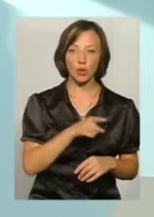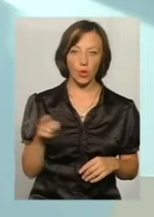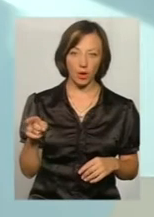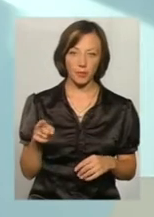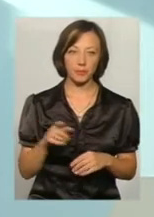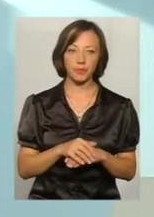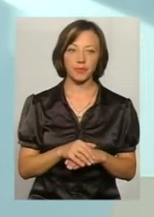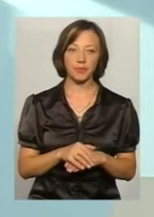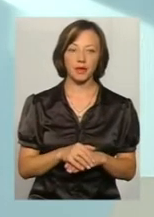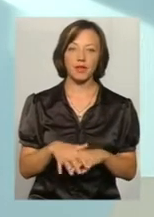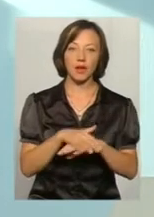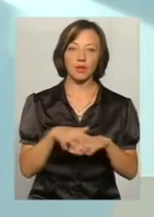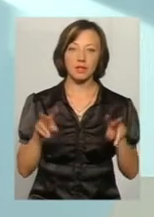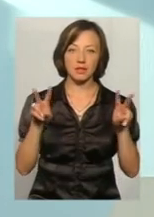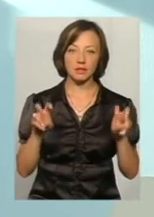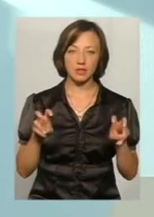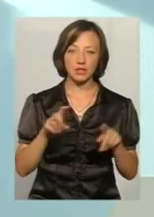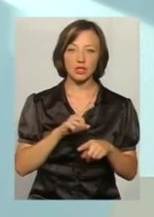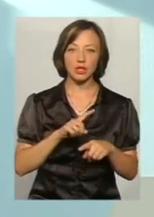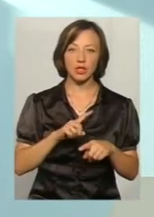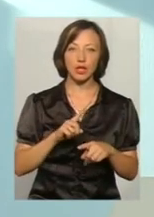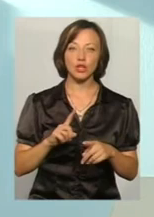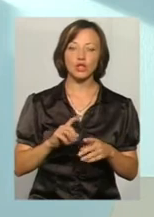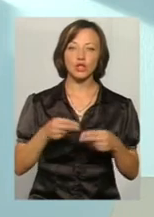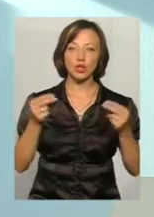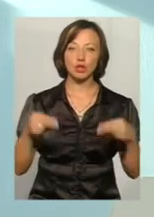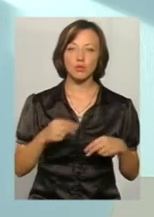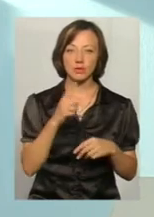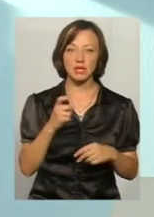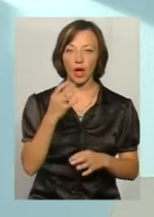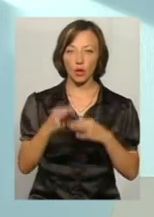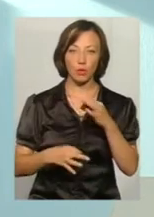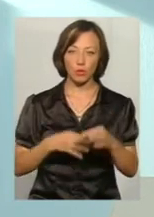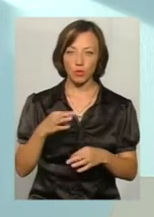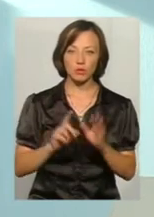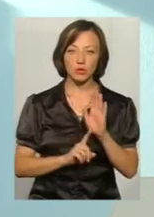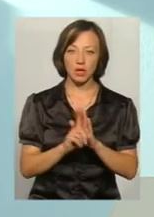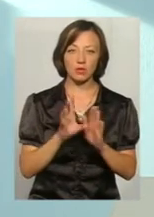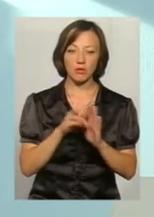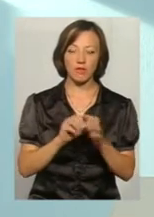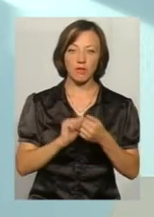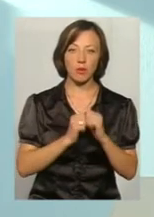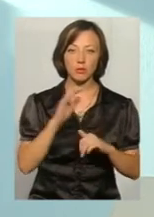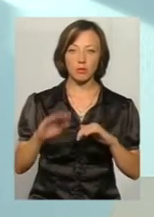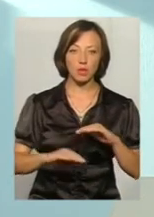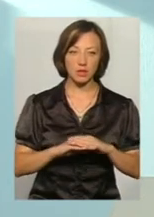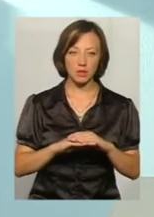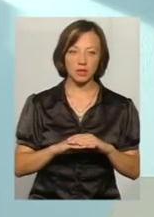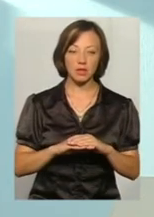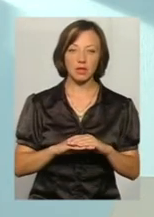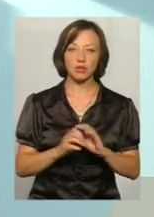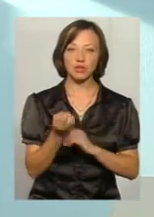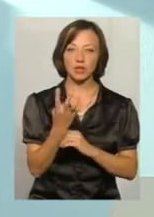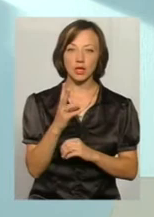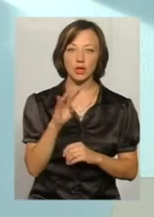Знову таки, як його в народі називають, шлюб за добу. Спочатку ми його запровадили в місті Кам'янці-Подільському, символічно з